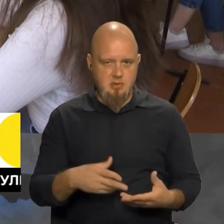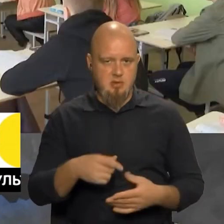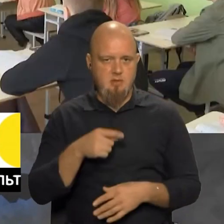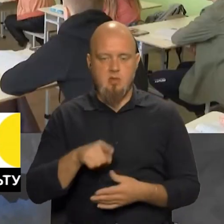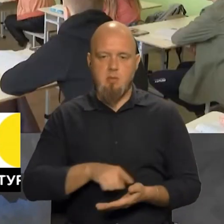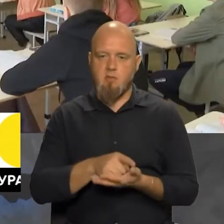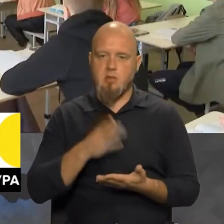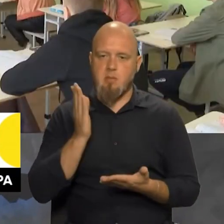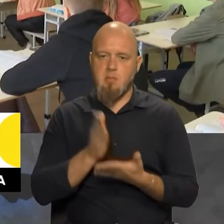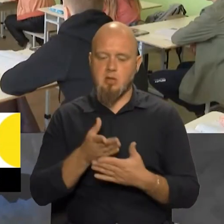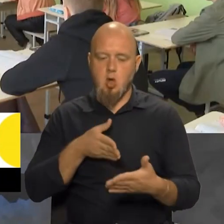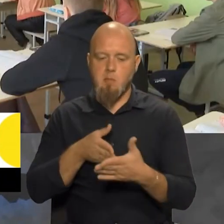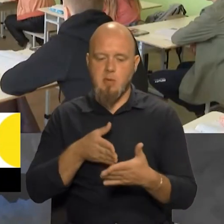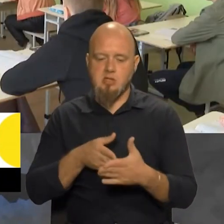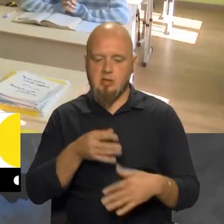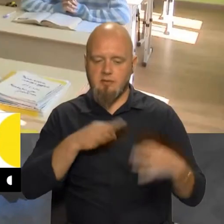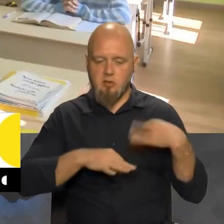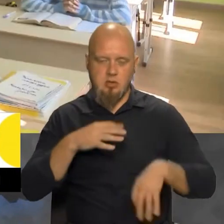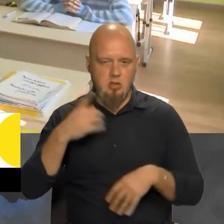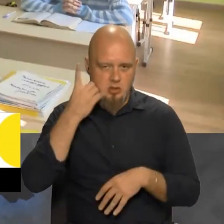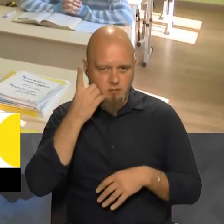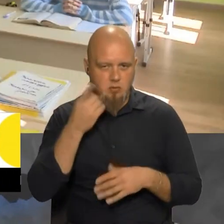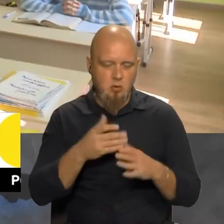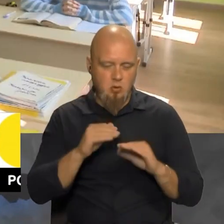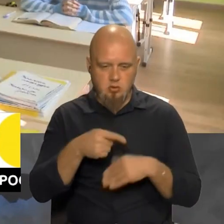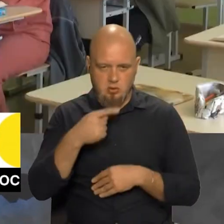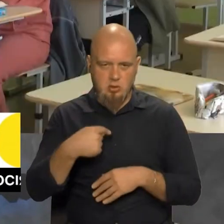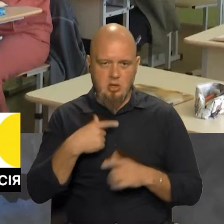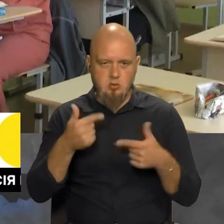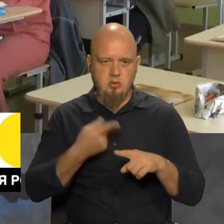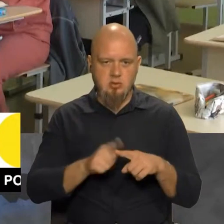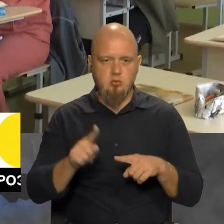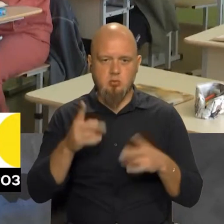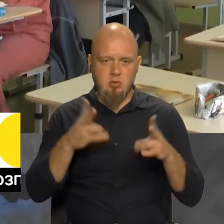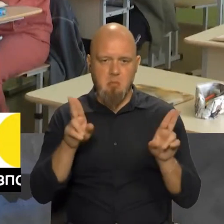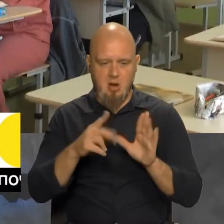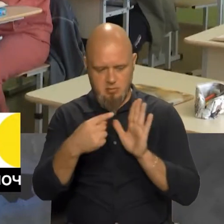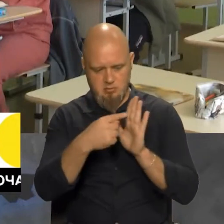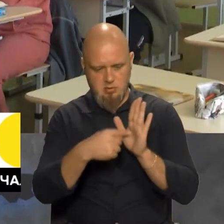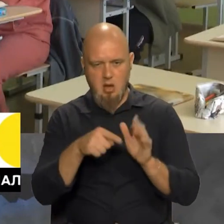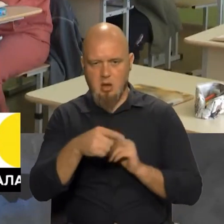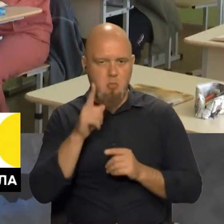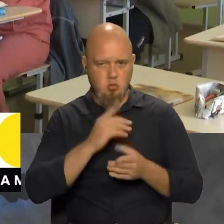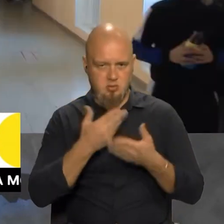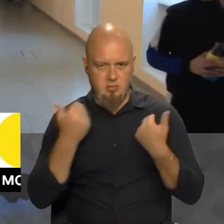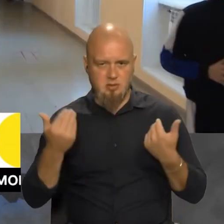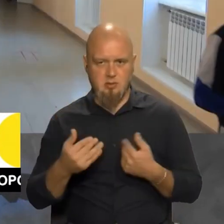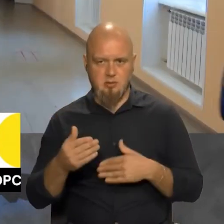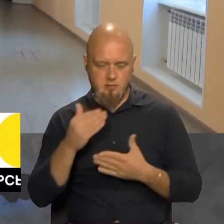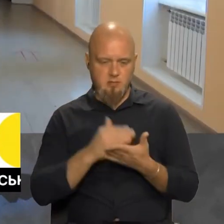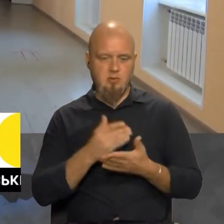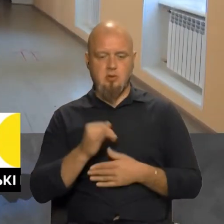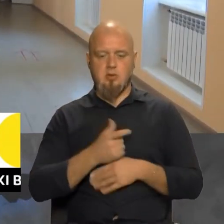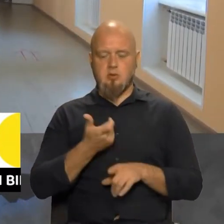має мати обмеження на використання телефону. Ну, коротше, кажучи, я згоден з тим, що потрібні правила, їх поки що немає. От, ну,